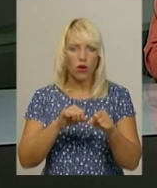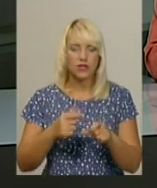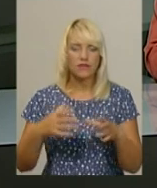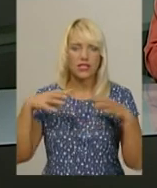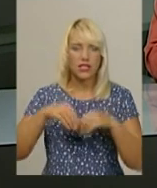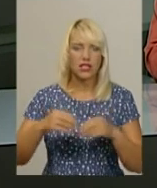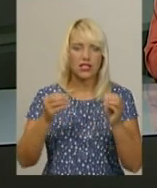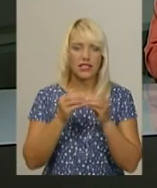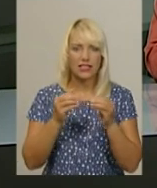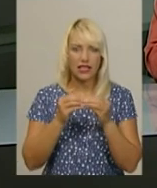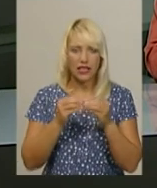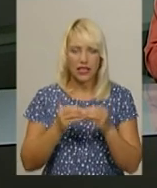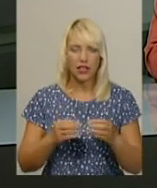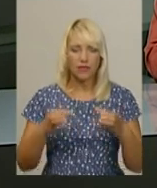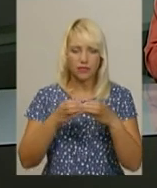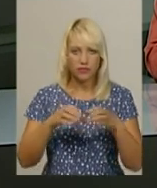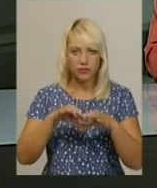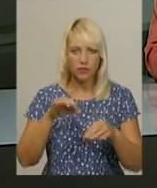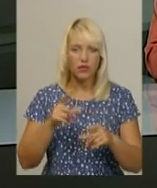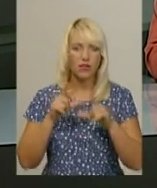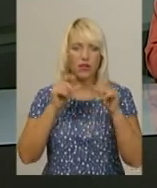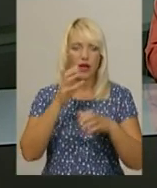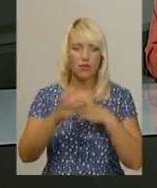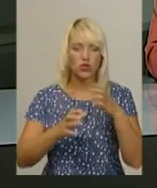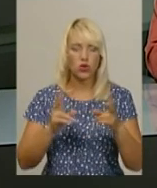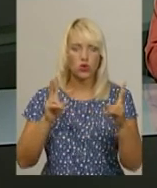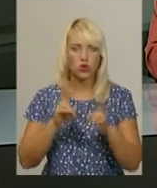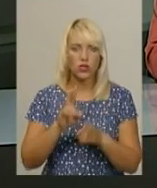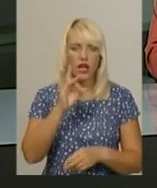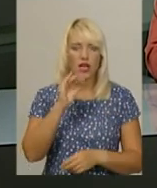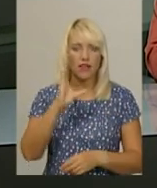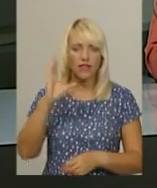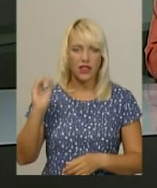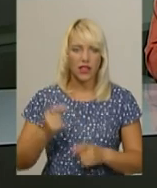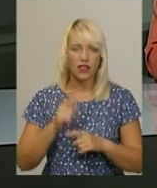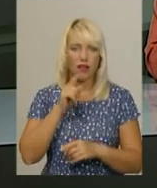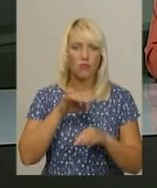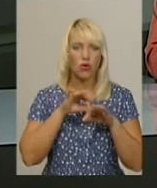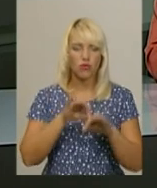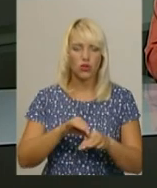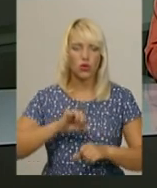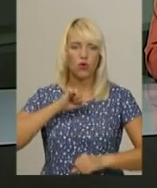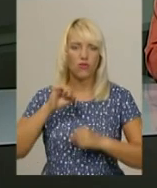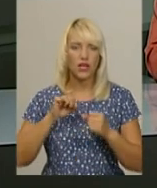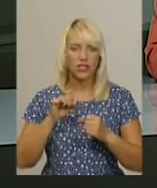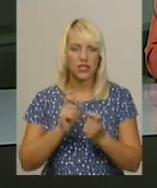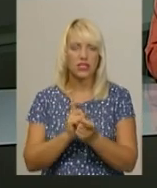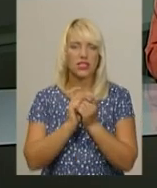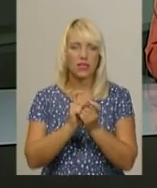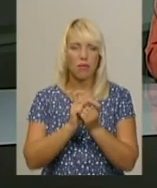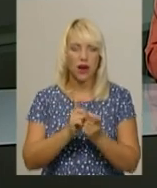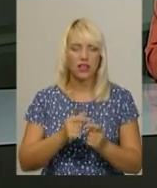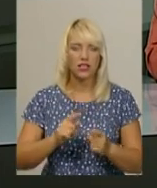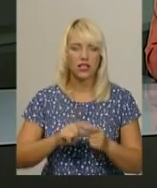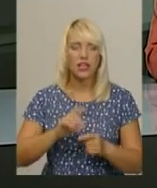спортсменів сьогодні виїхала на міжнародну матчеву зустріч до Рівного. Там наші боксери приведуть товариські спаренги з білоруськими суперниками.